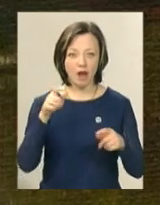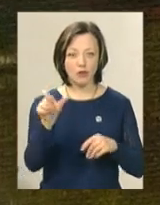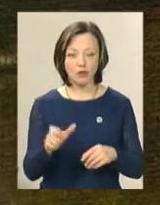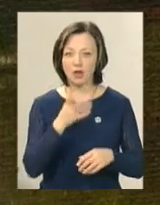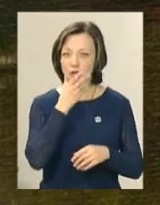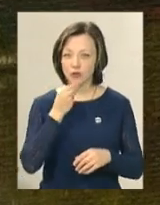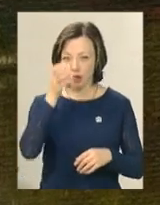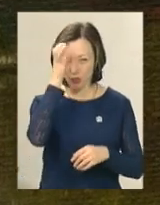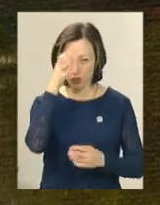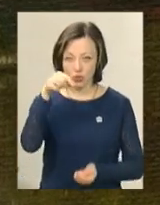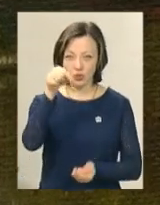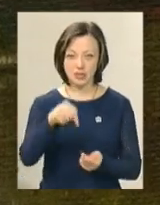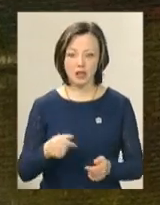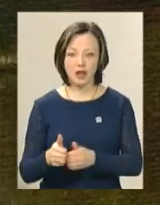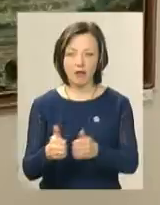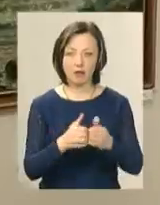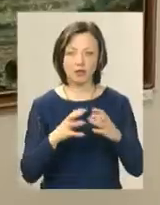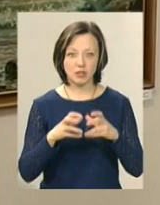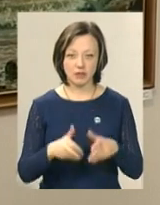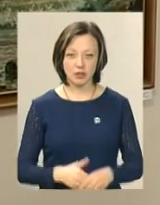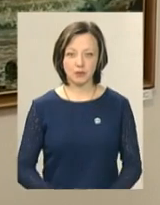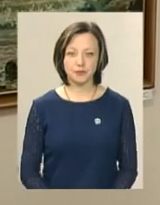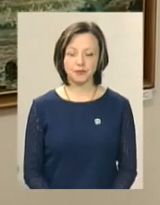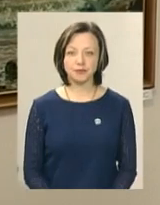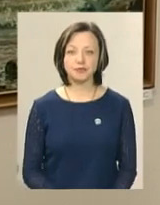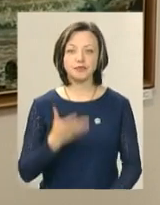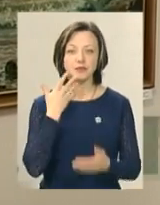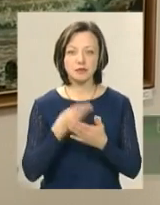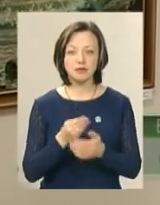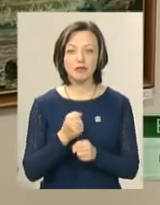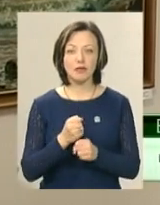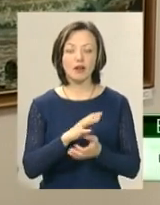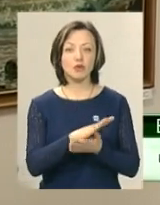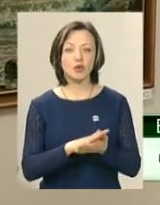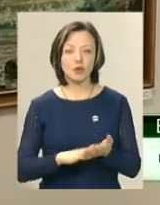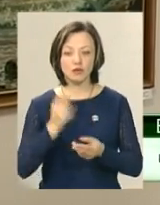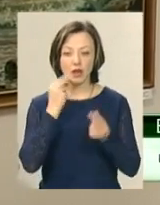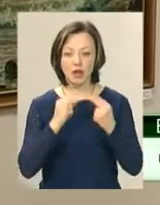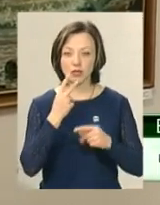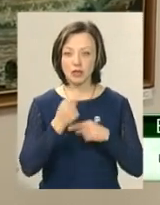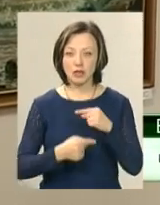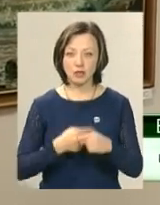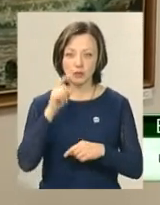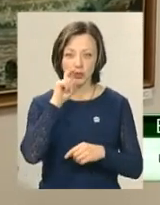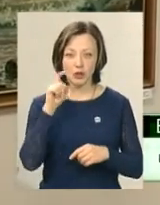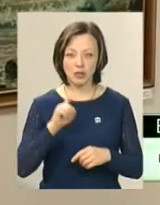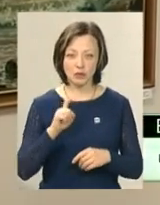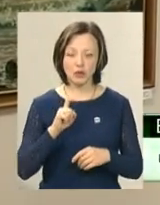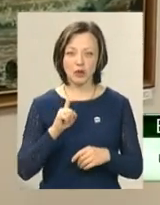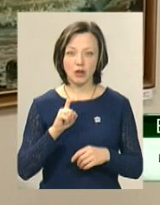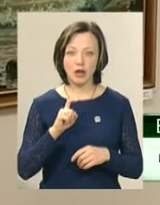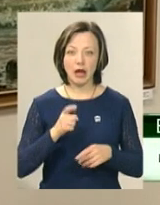красу і мудру доцільність навколишнього світу. У своїх роботах він продовжував кращі традиції українського